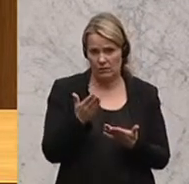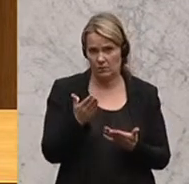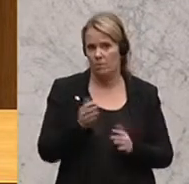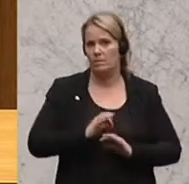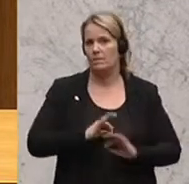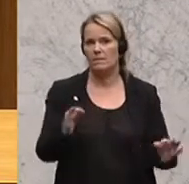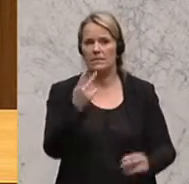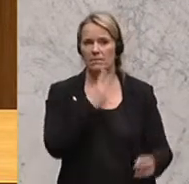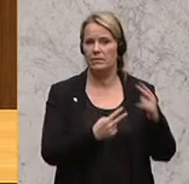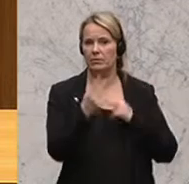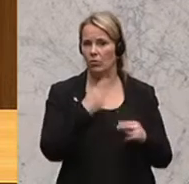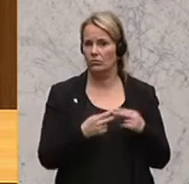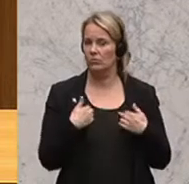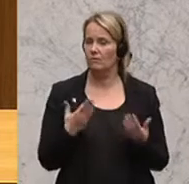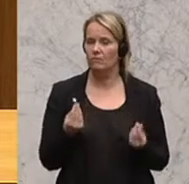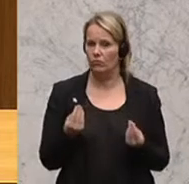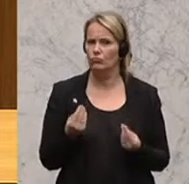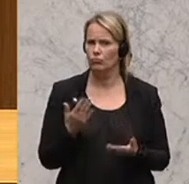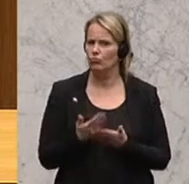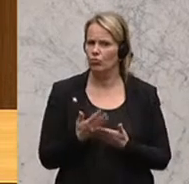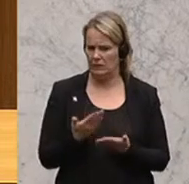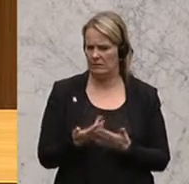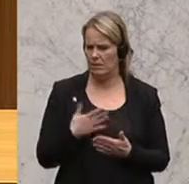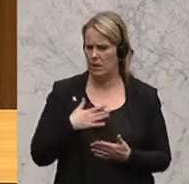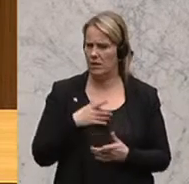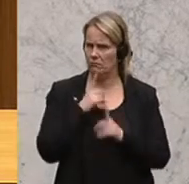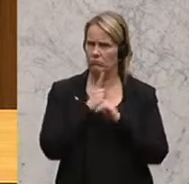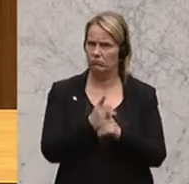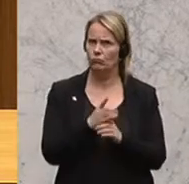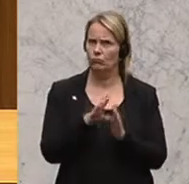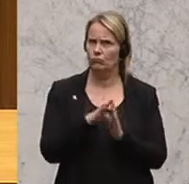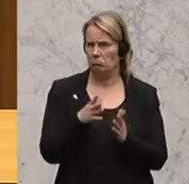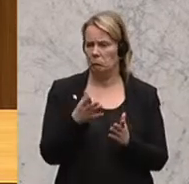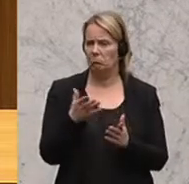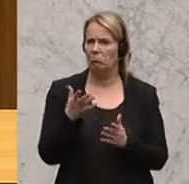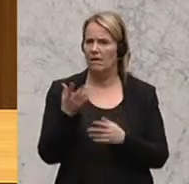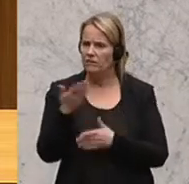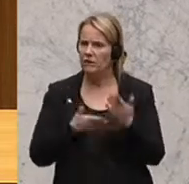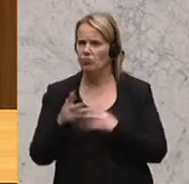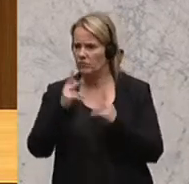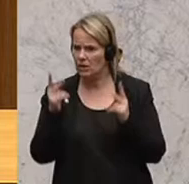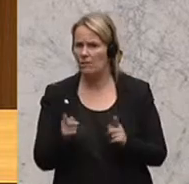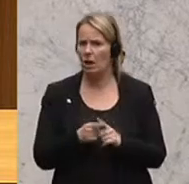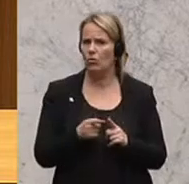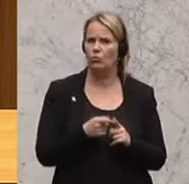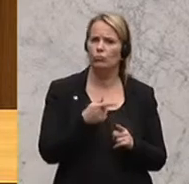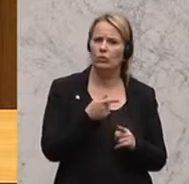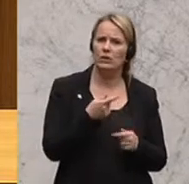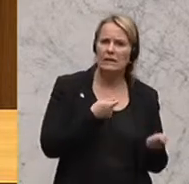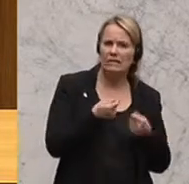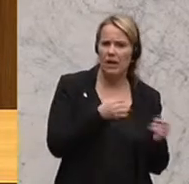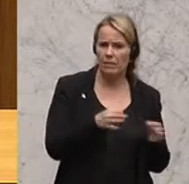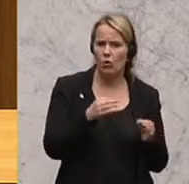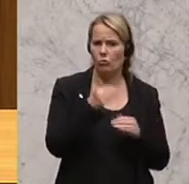bestens betreut gefühlt und deshalb komme ich schon auch zu dem Schluss, dass die Wirtschaftskammer und auch die Gewerbebehörde bestens arbeiten. Und vieles funktioniert auch